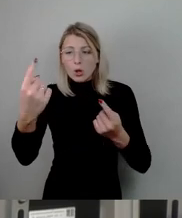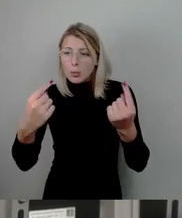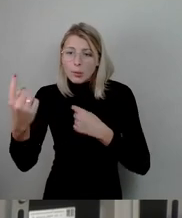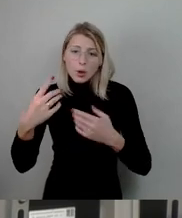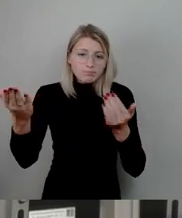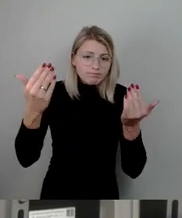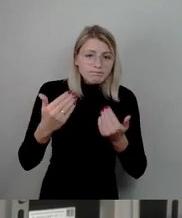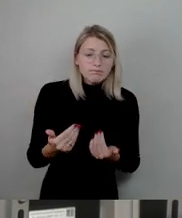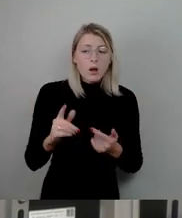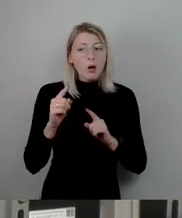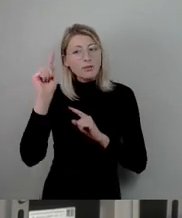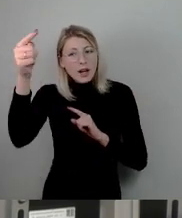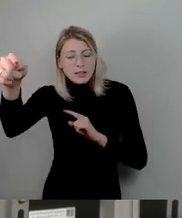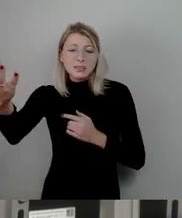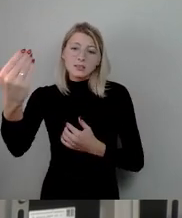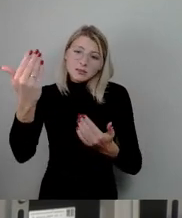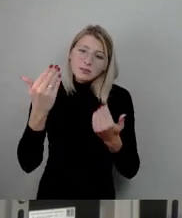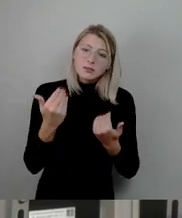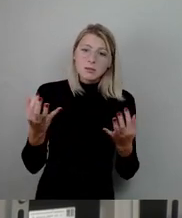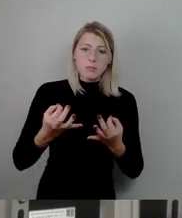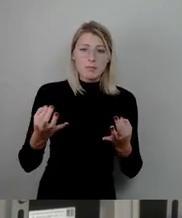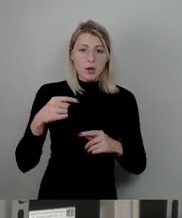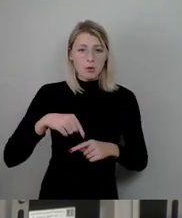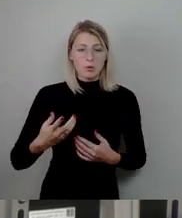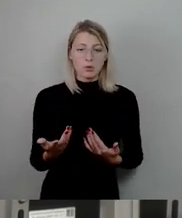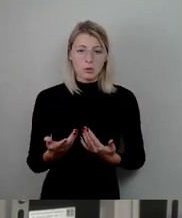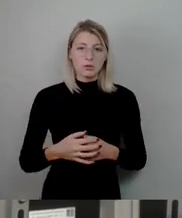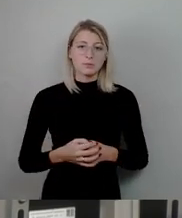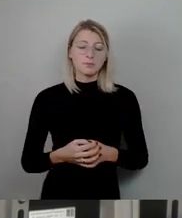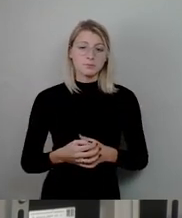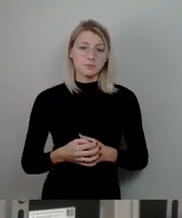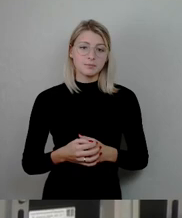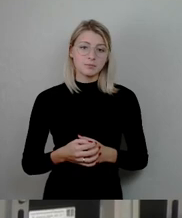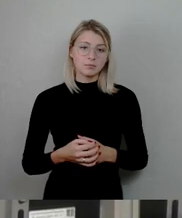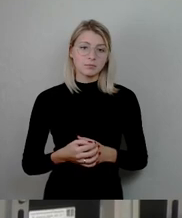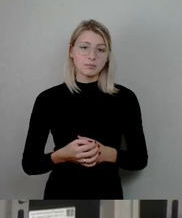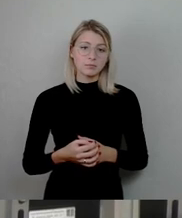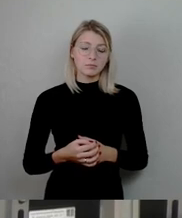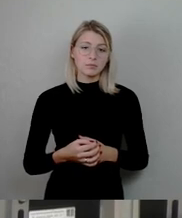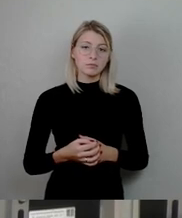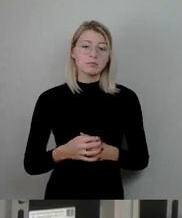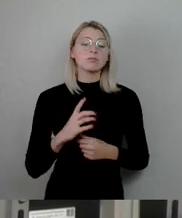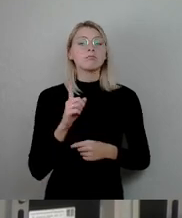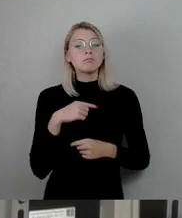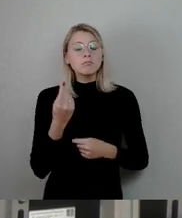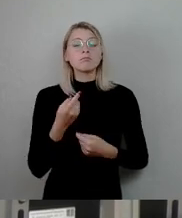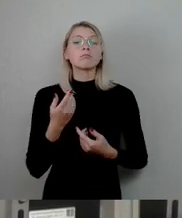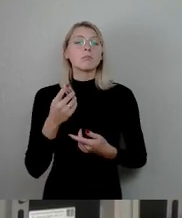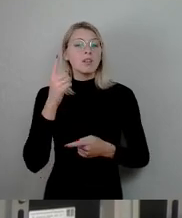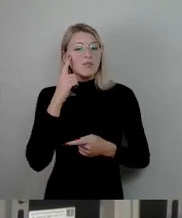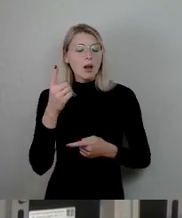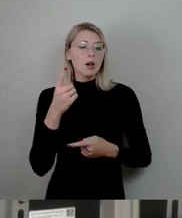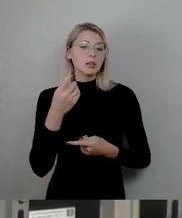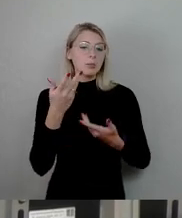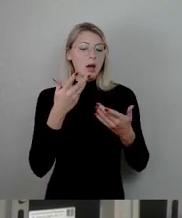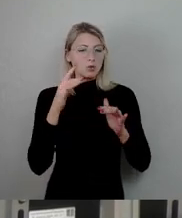Umland, für unsere prosperierende Stadt anzuwerben. Wir sind gut daran beraten, nicht erst zu warten, bis die großen Schiff